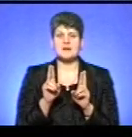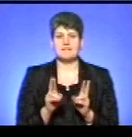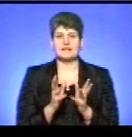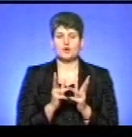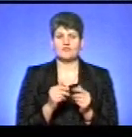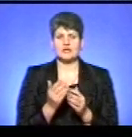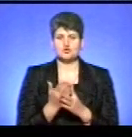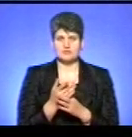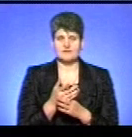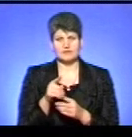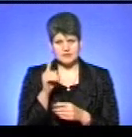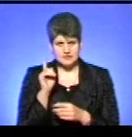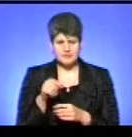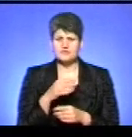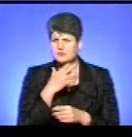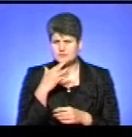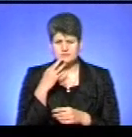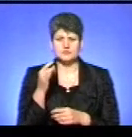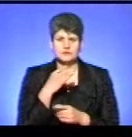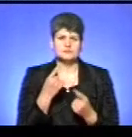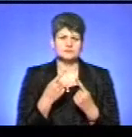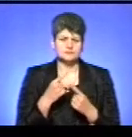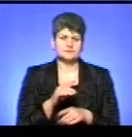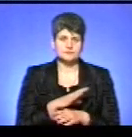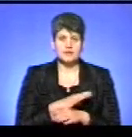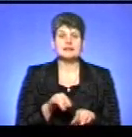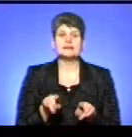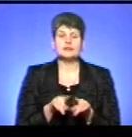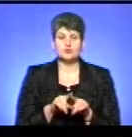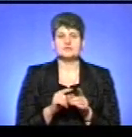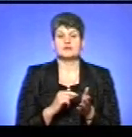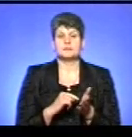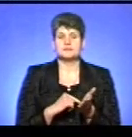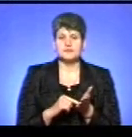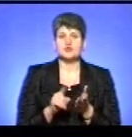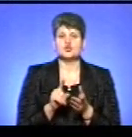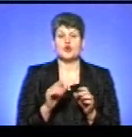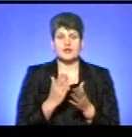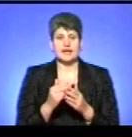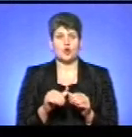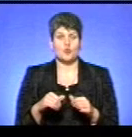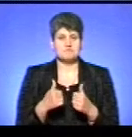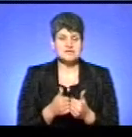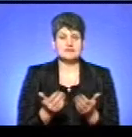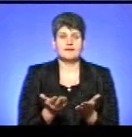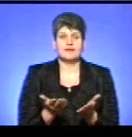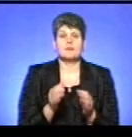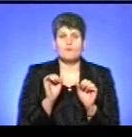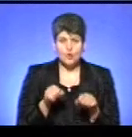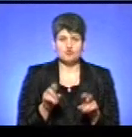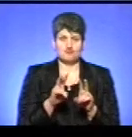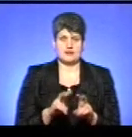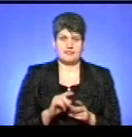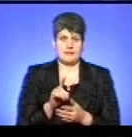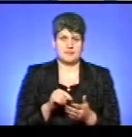субсидії, вони відомі, ми вже не раз їх озвучували. І також ви зазначаєте, що є комісія, на якій можуть розглянути